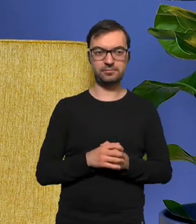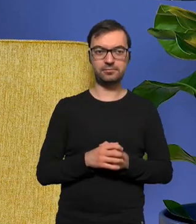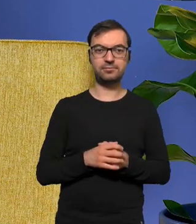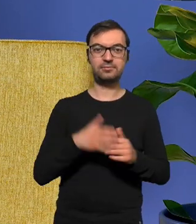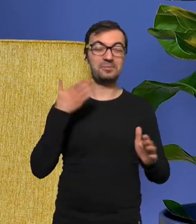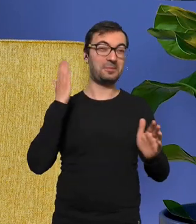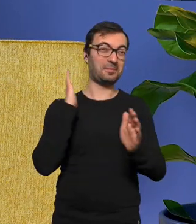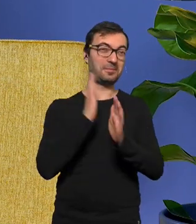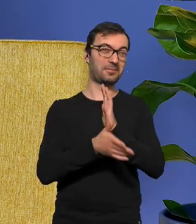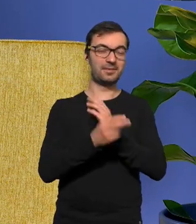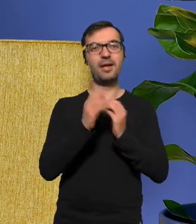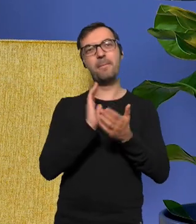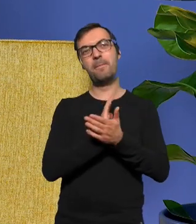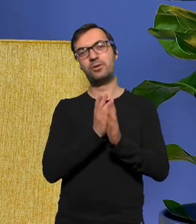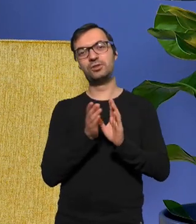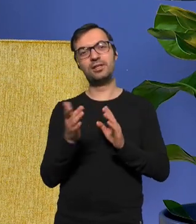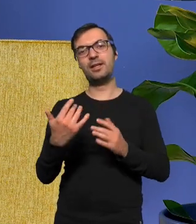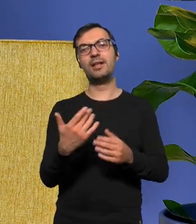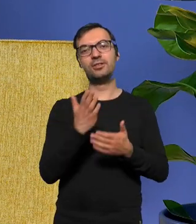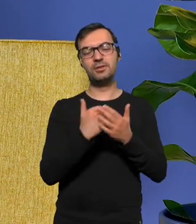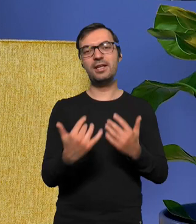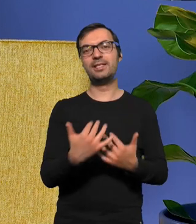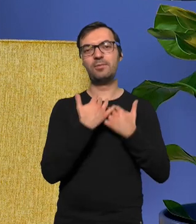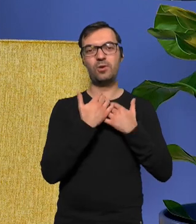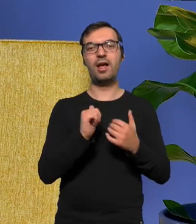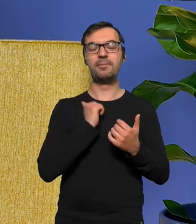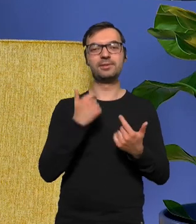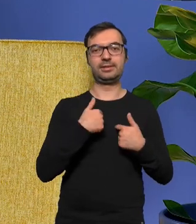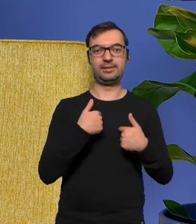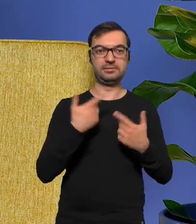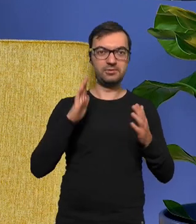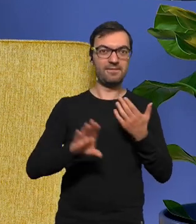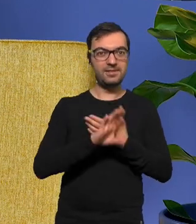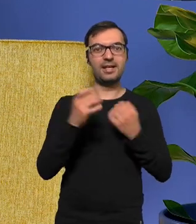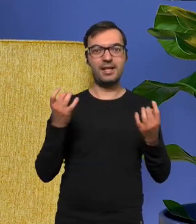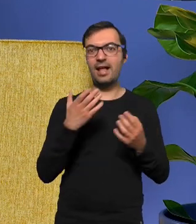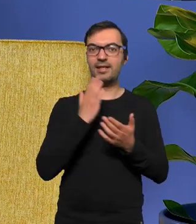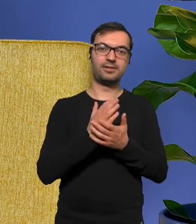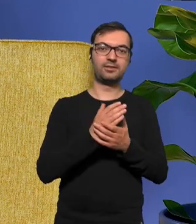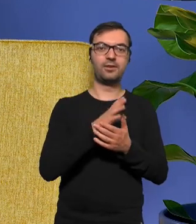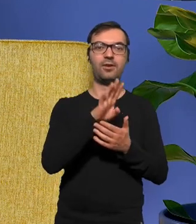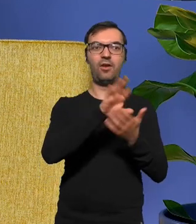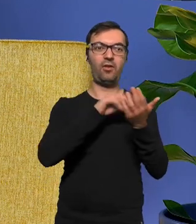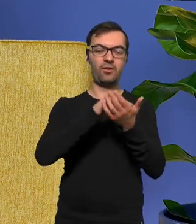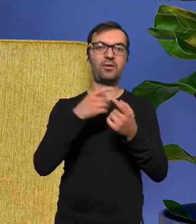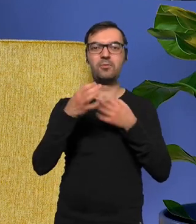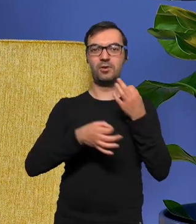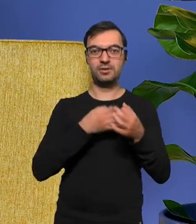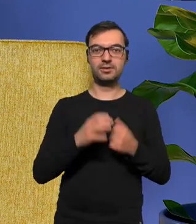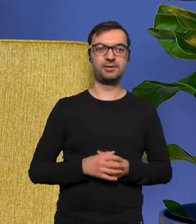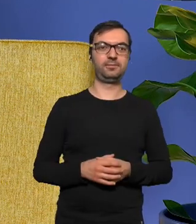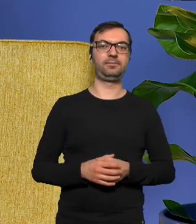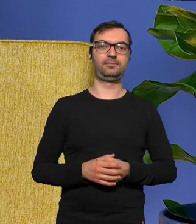bezpośrednio może nie ale pośrednio inspirują mnie do tego żeby po prostu grać a nie tworzyć ich piosenki no